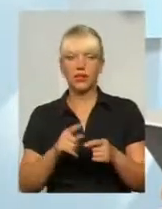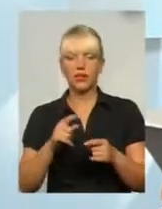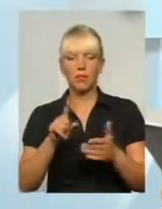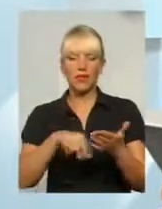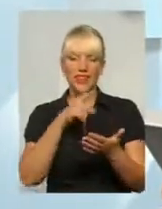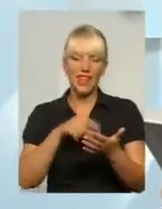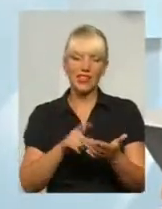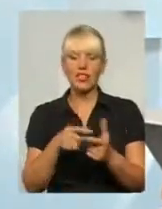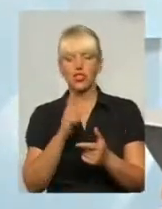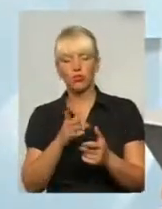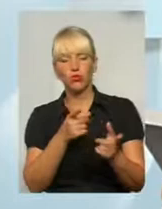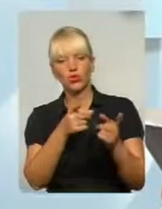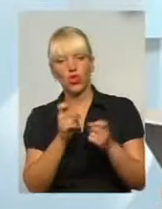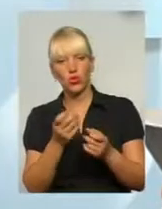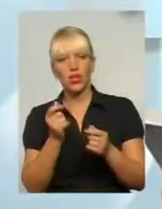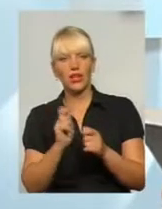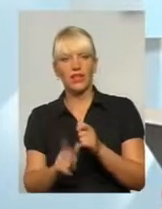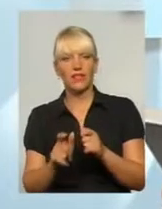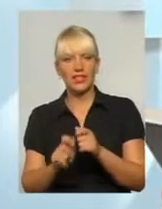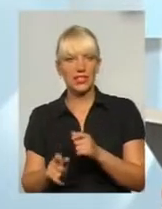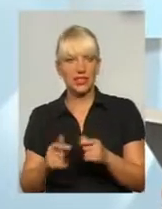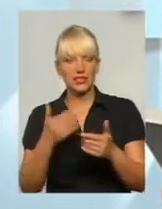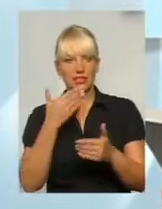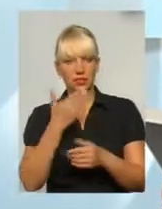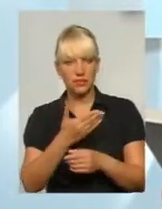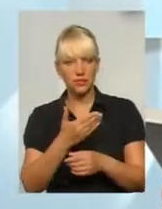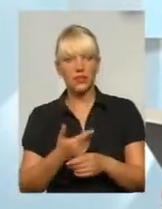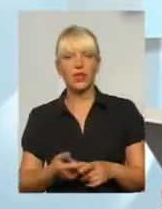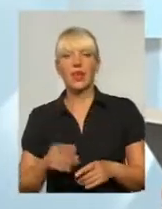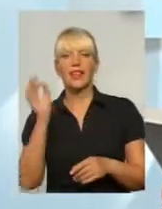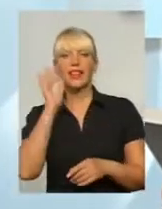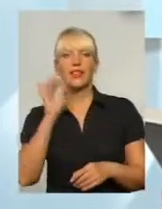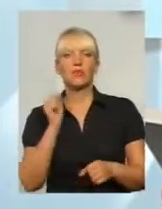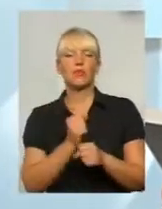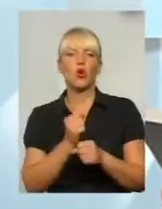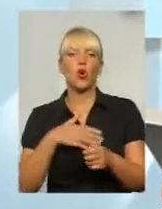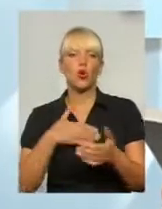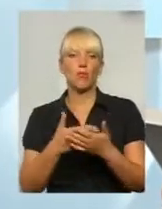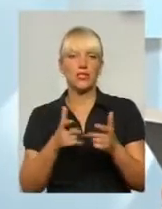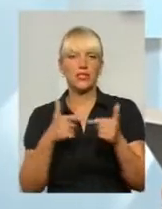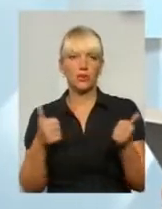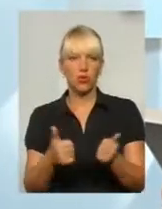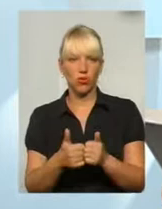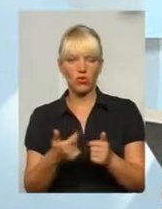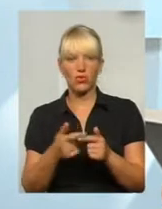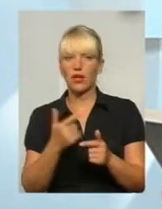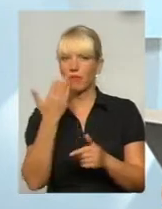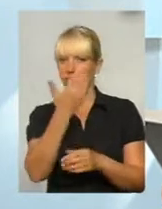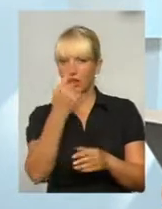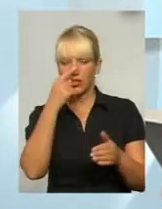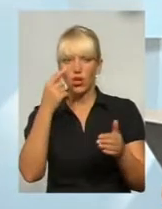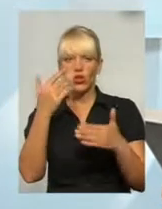залучені інвестиції? Німці певним чином працюють з громадськими організаціями, ми в їхні стосунки не